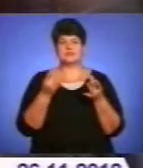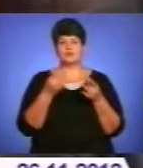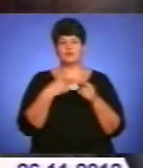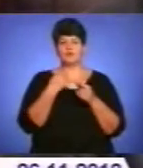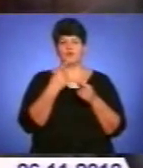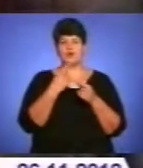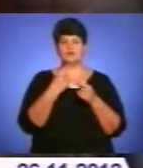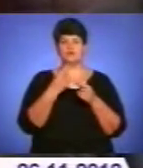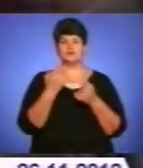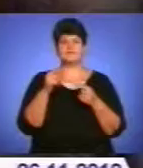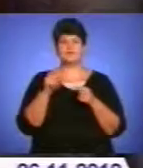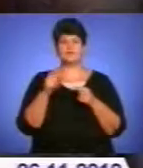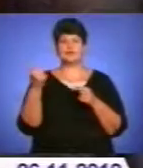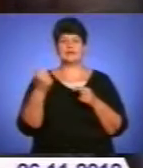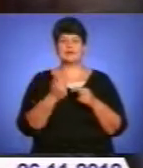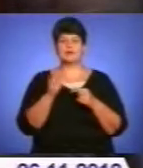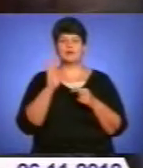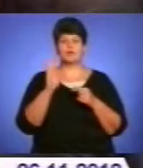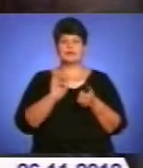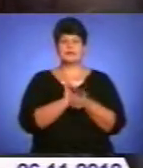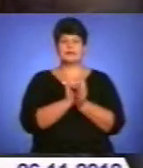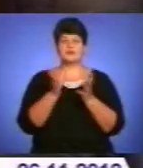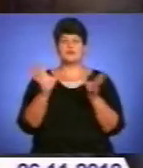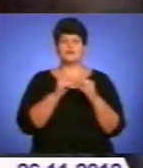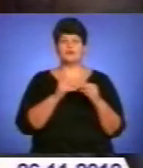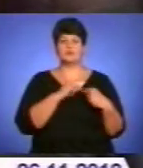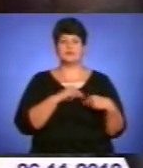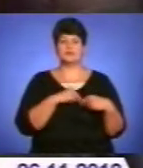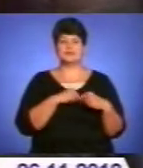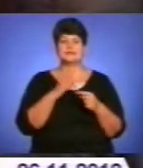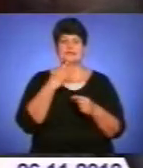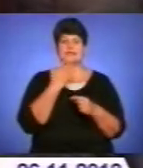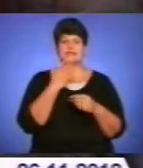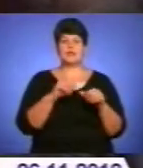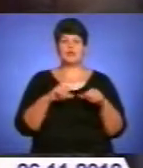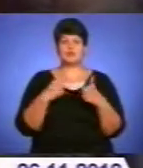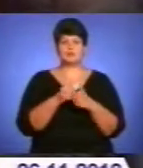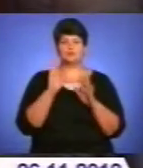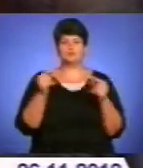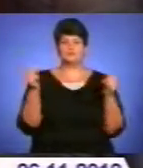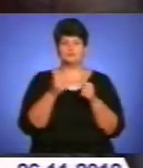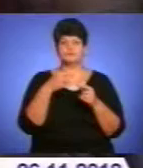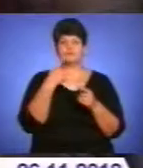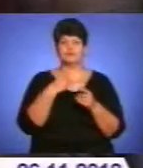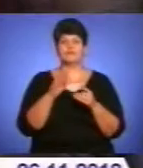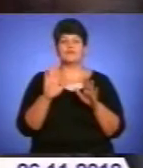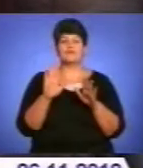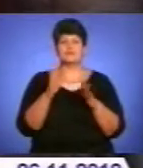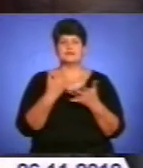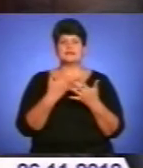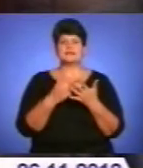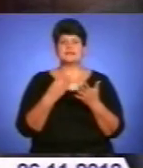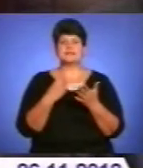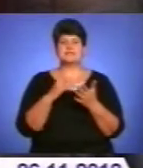потім цього тижня ми дуже тісно співпрацюємо з Нацкомісією і будемо виходити вже на остаточний варіант. Це тільки собівартість без